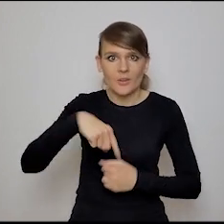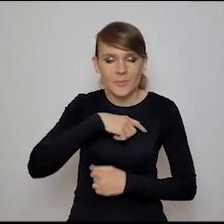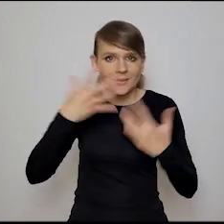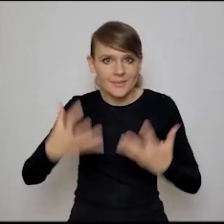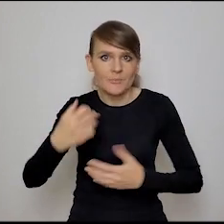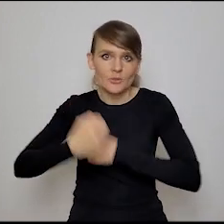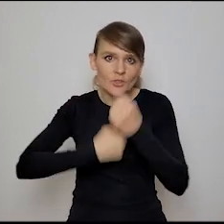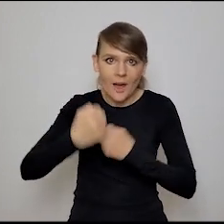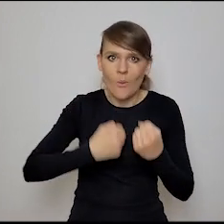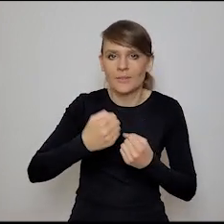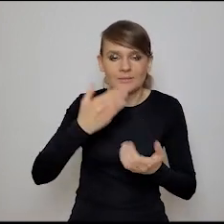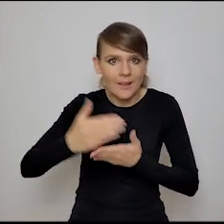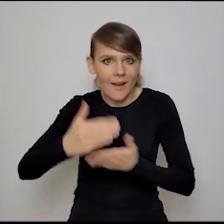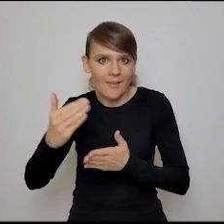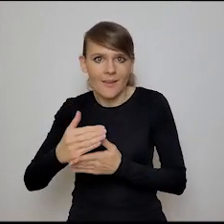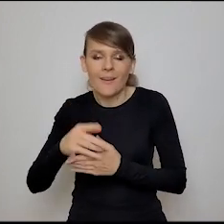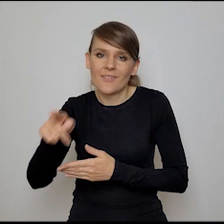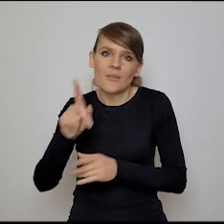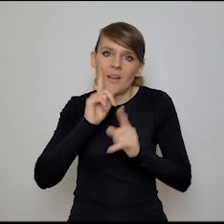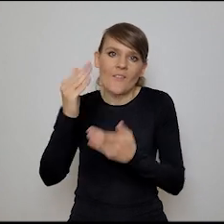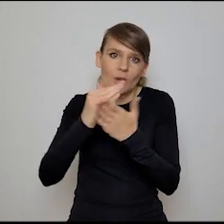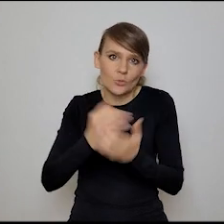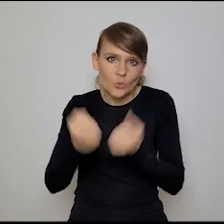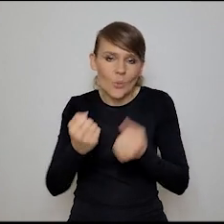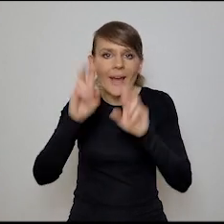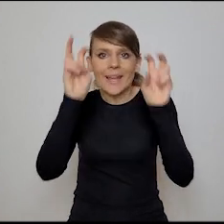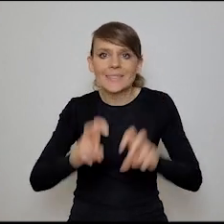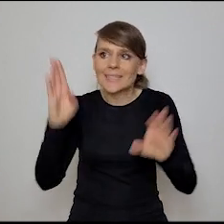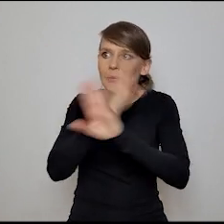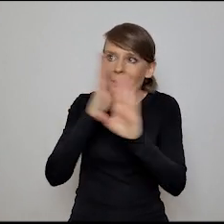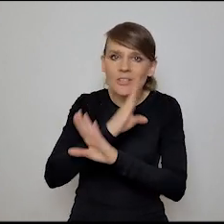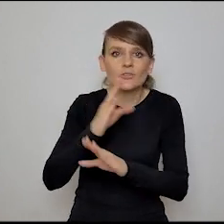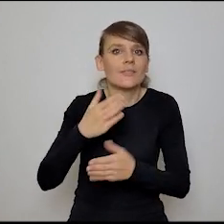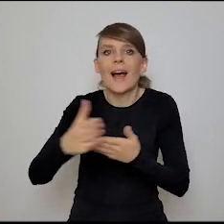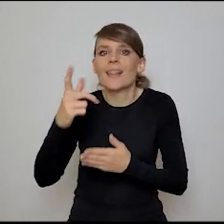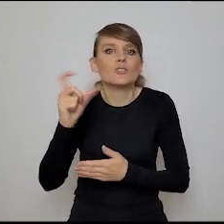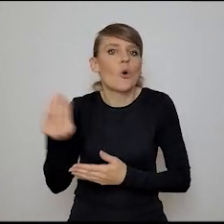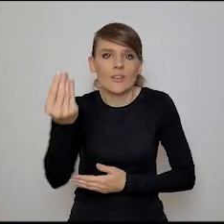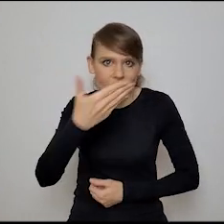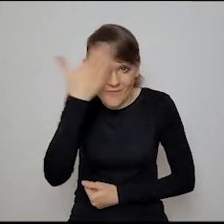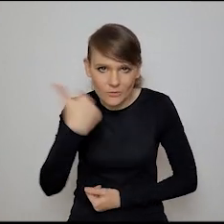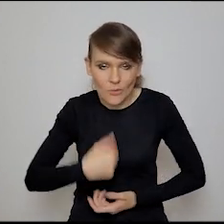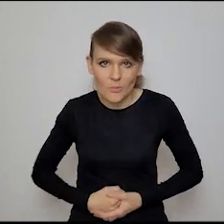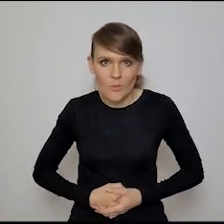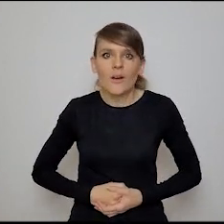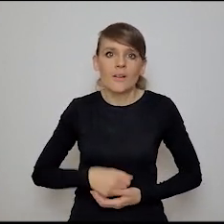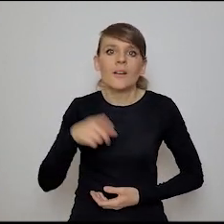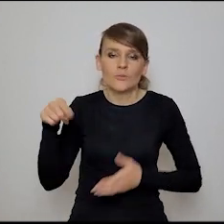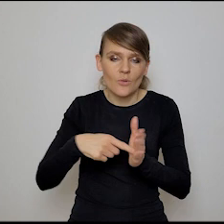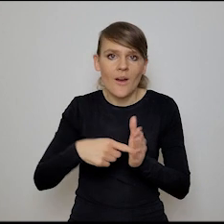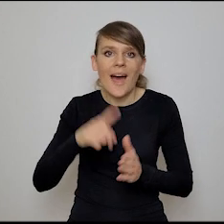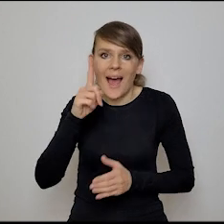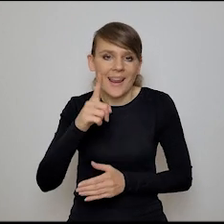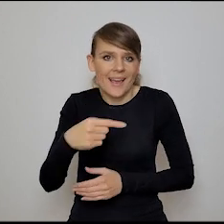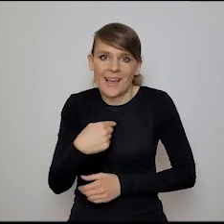nie pozażynać tutaj, w warunkach pewnie trudnych, bo kryzysu klimatycznego i nie wiadomo czego jeszcze, to jest foundation. Natomiast